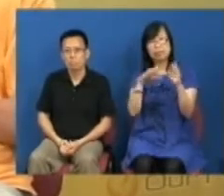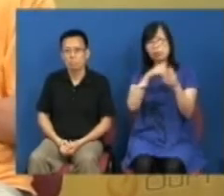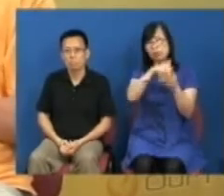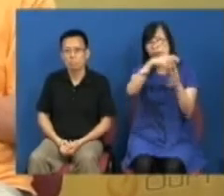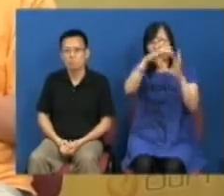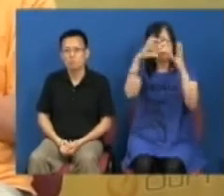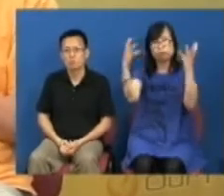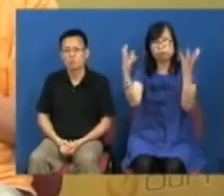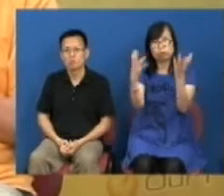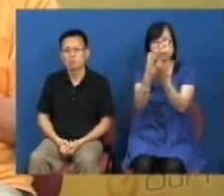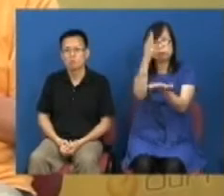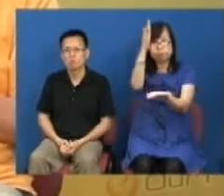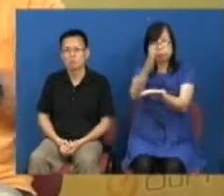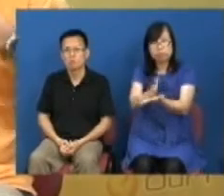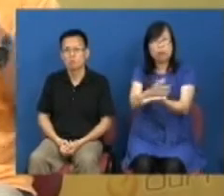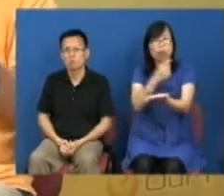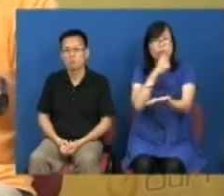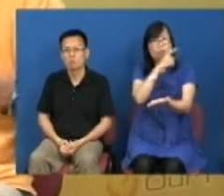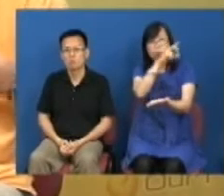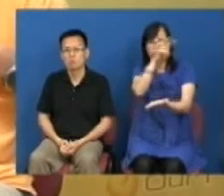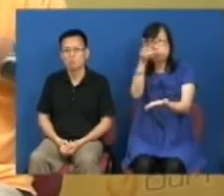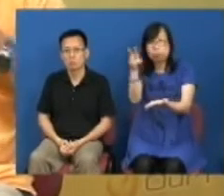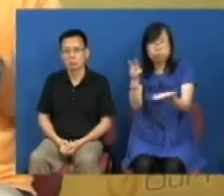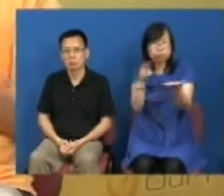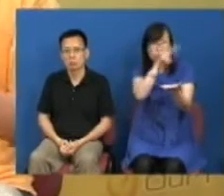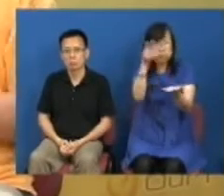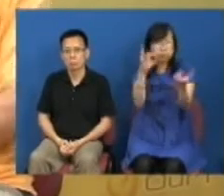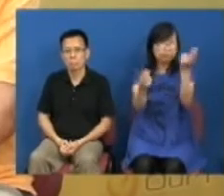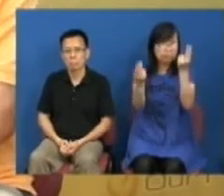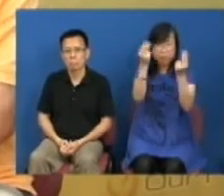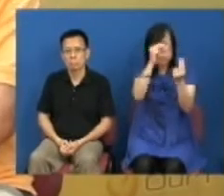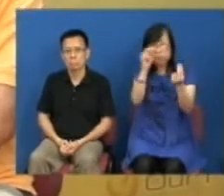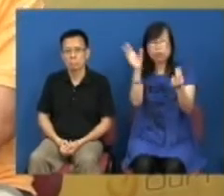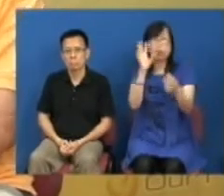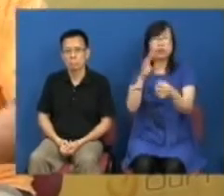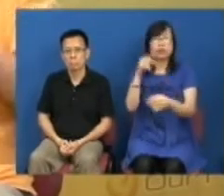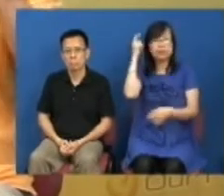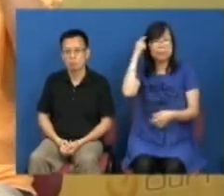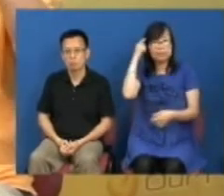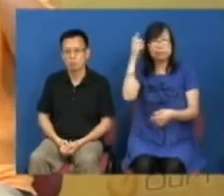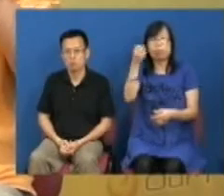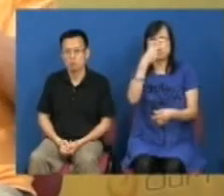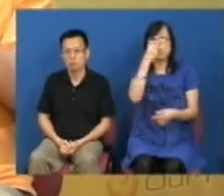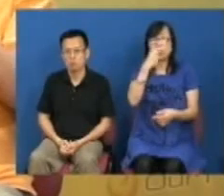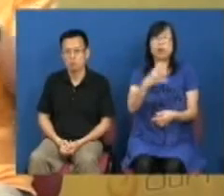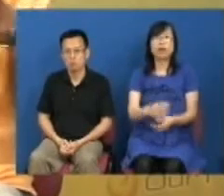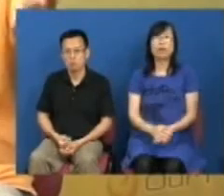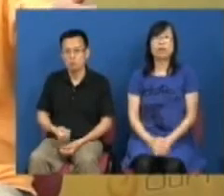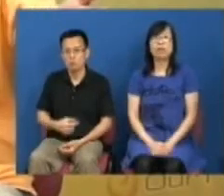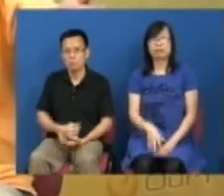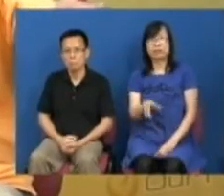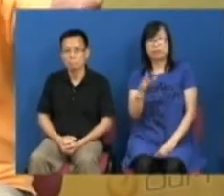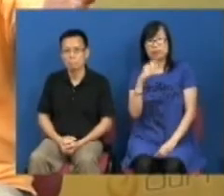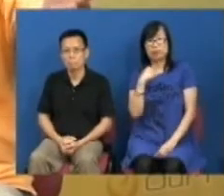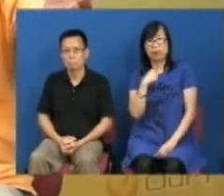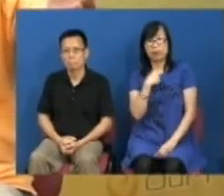了他们有很多的善眼收封尝试去掌握香港的现况的人即不是只有西环收不了甚至